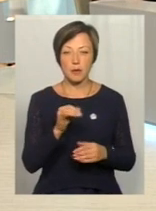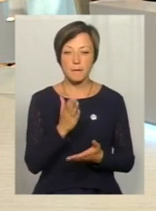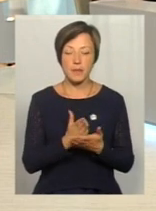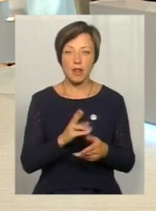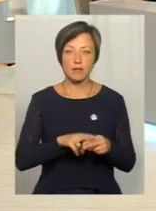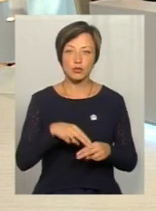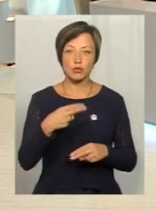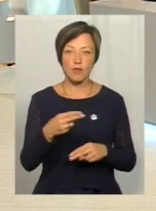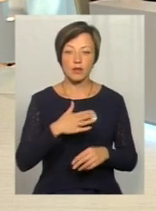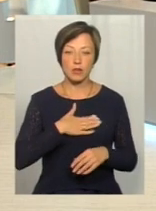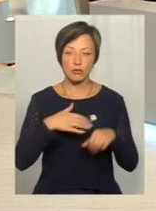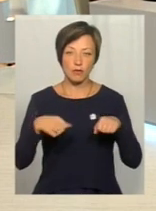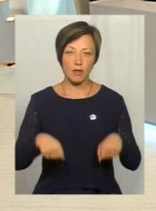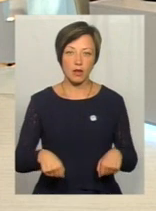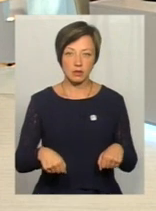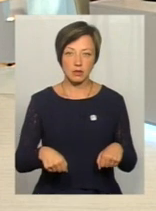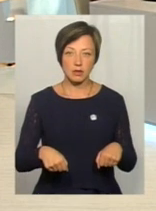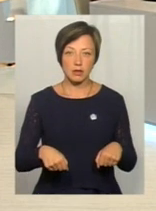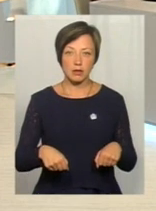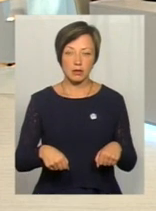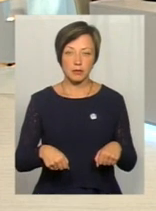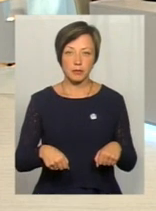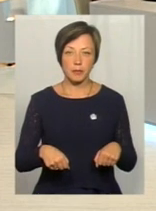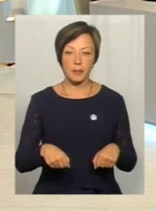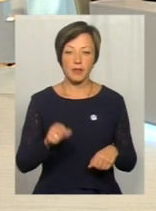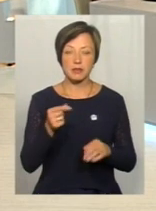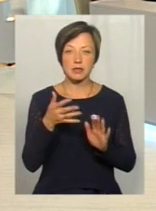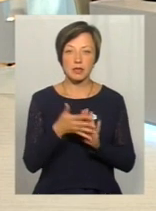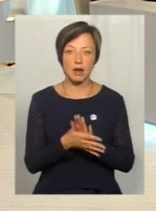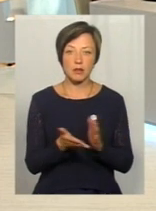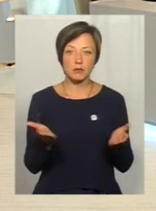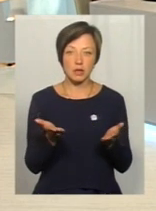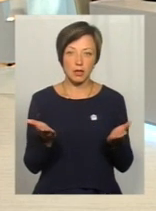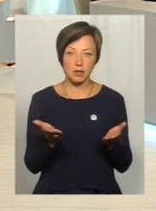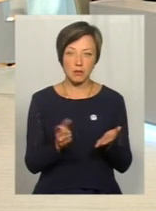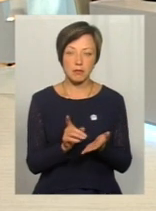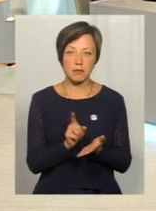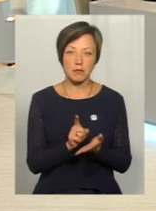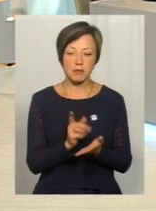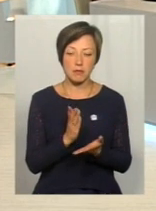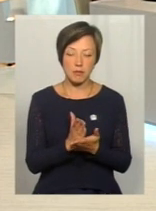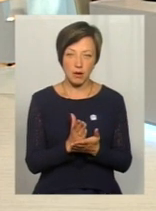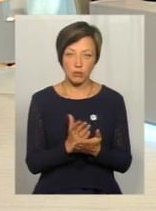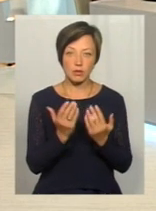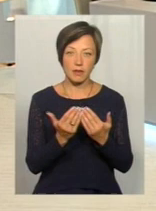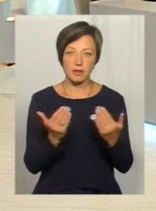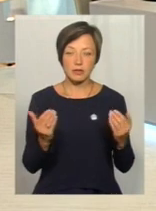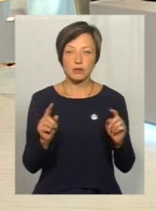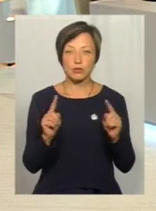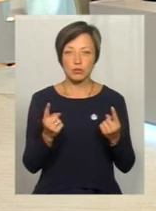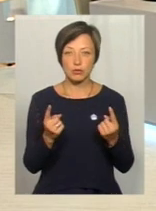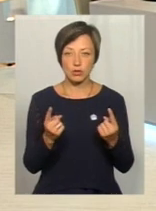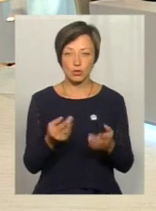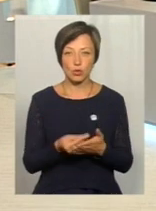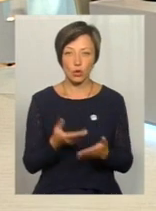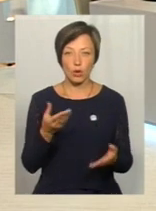відшкодування від нашої влади по тим затратам, які вони мають, несуть на виставках. От це досить дуже